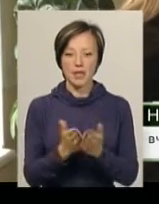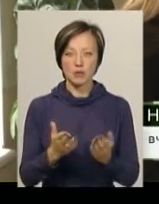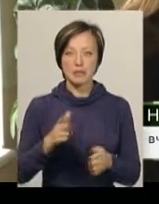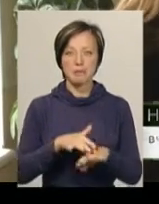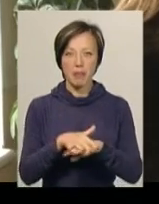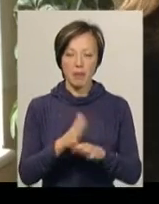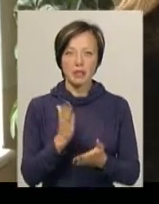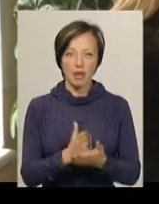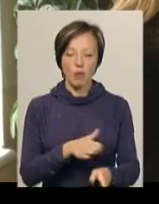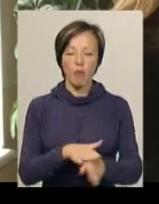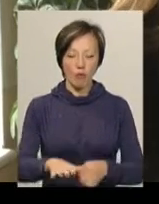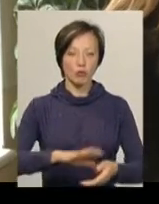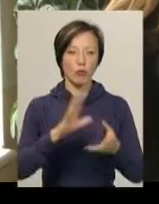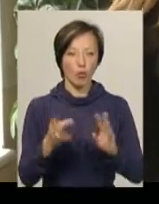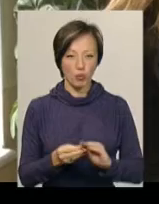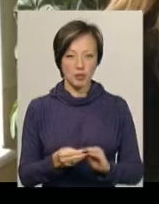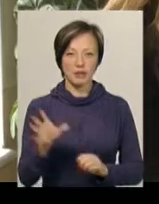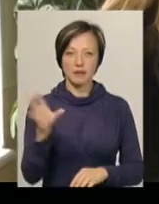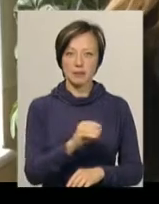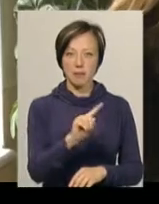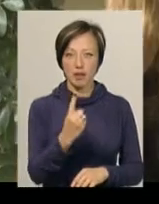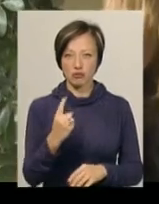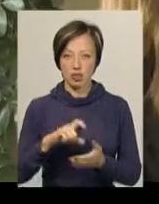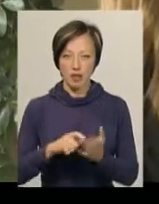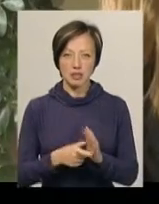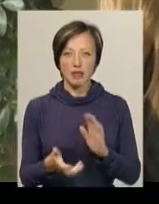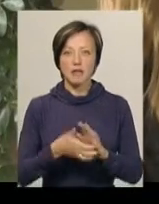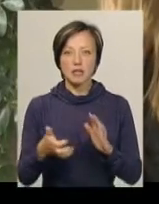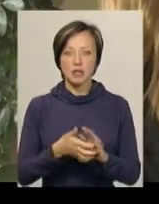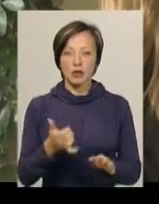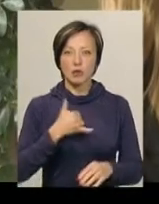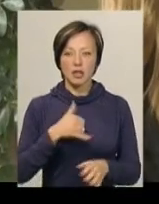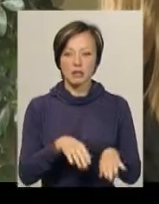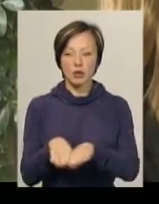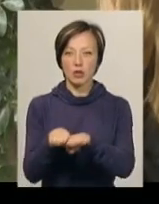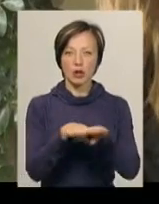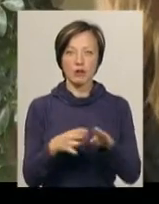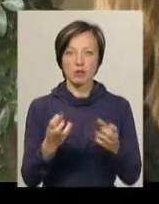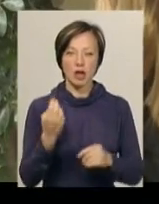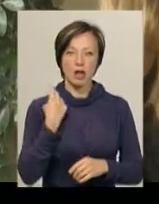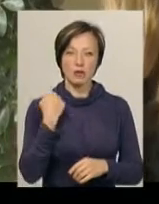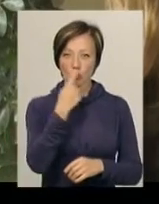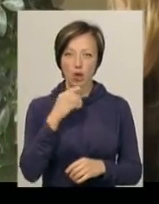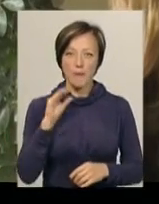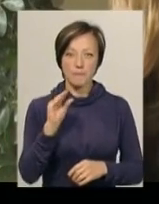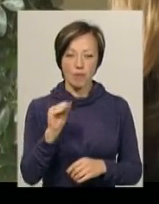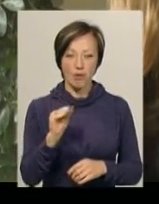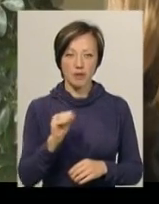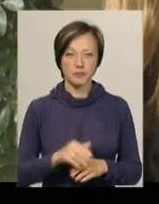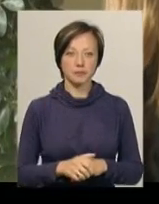у нас є в повному обсязі на всі перші класи. Не вистачає нам всім однаковища англійської мови,